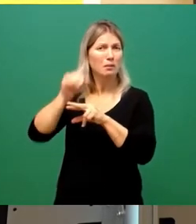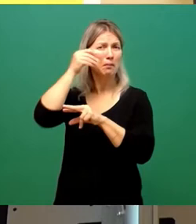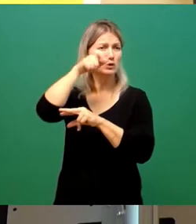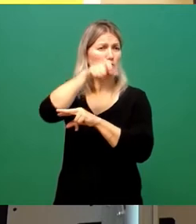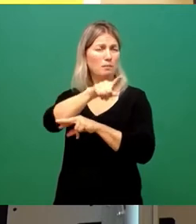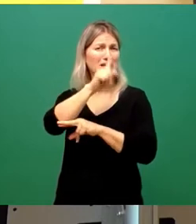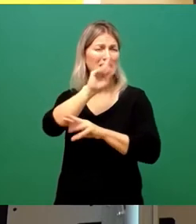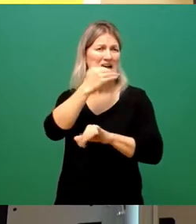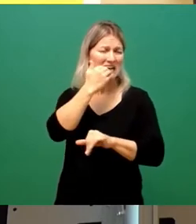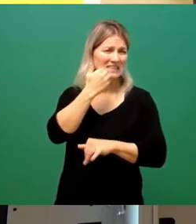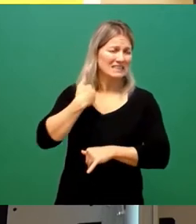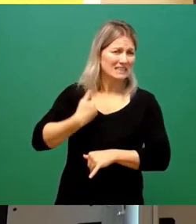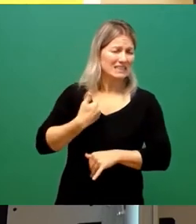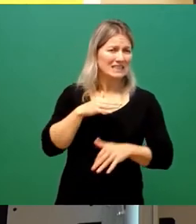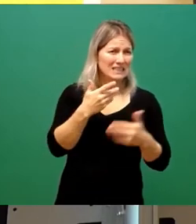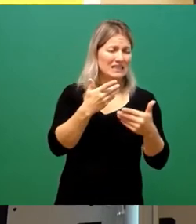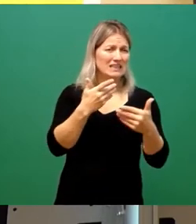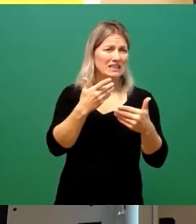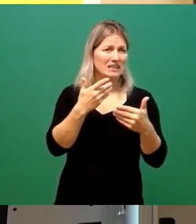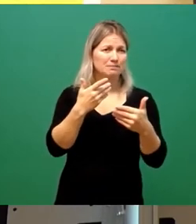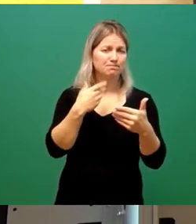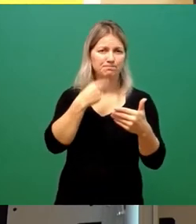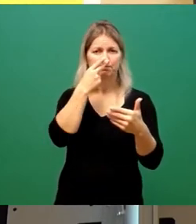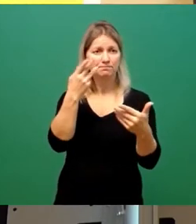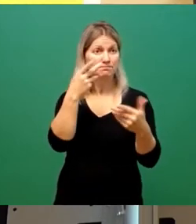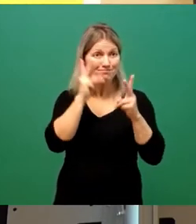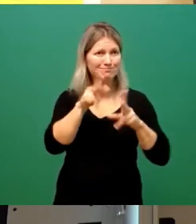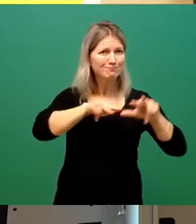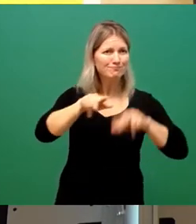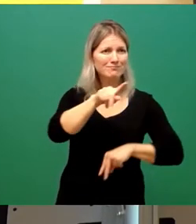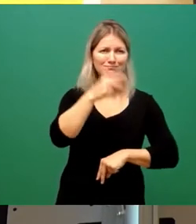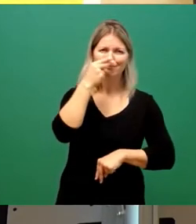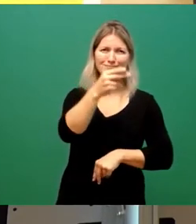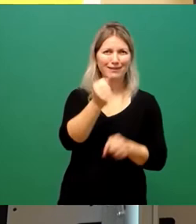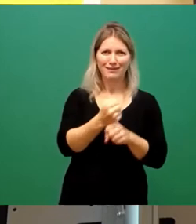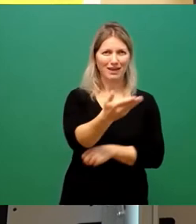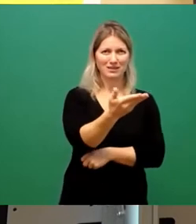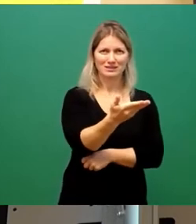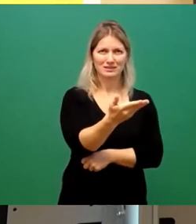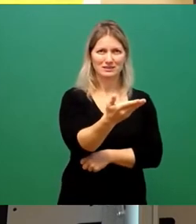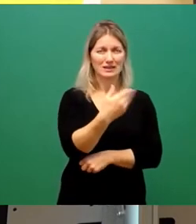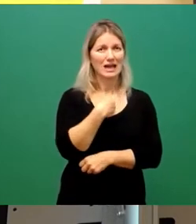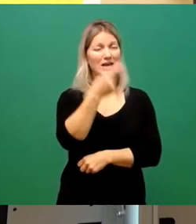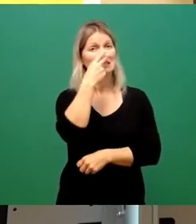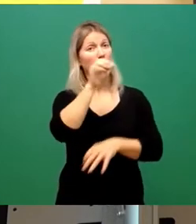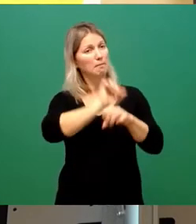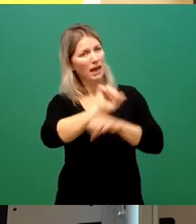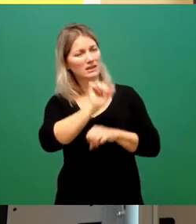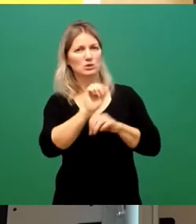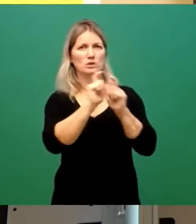adäquat dort nicht agieren kann. Wir erleben einen Petitionsausschuss, wo die